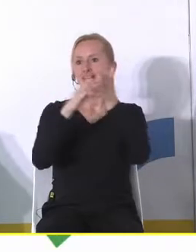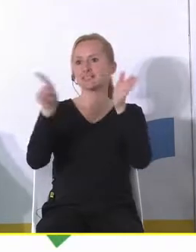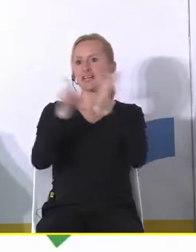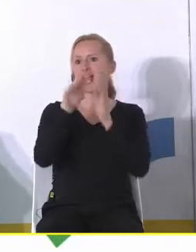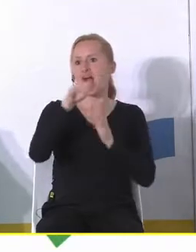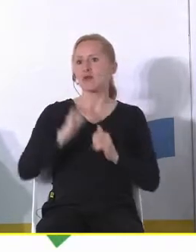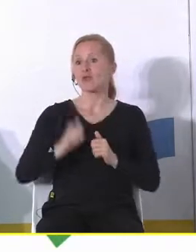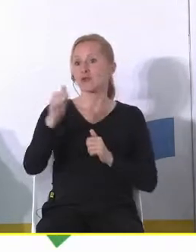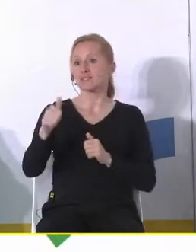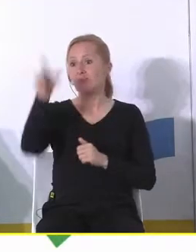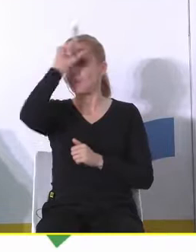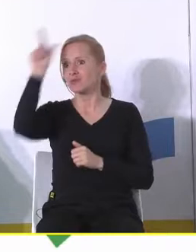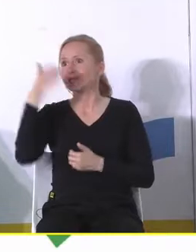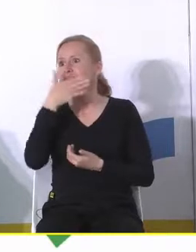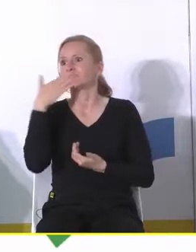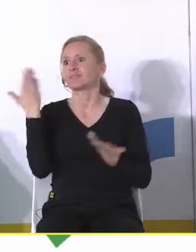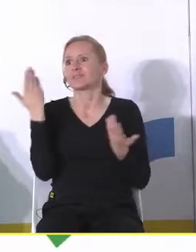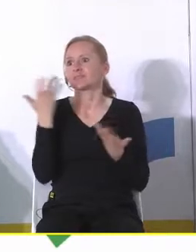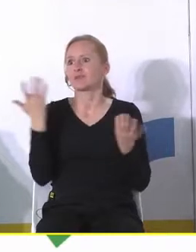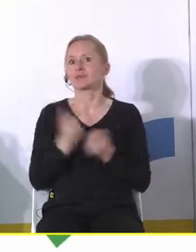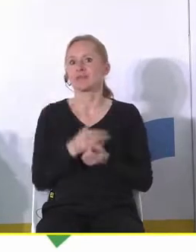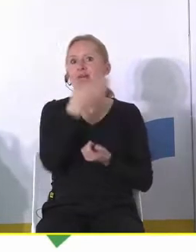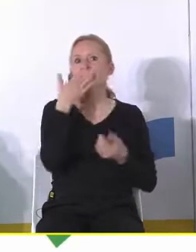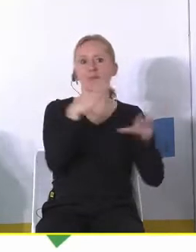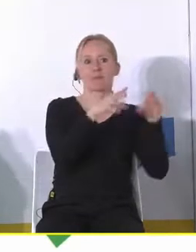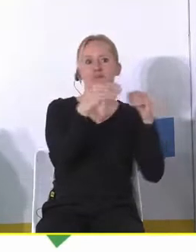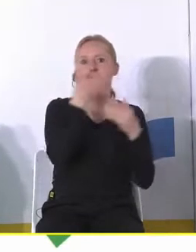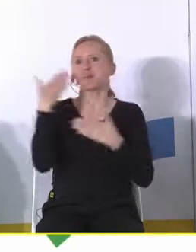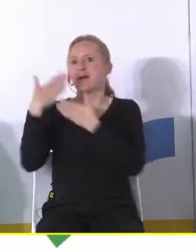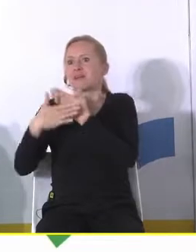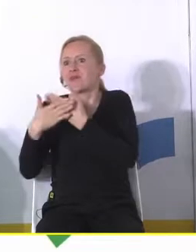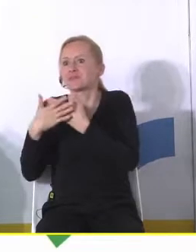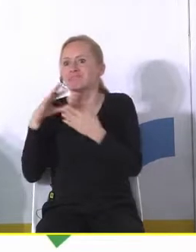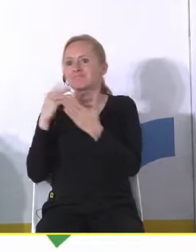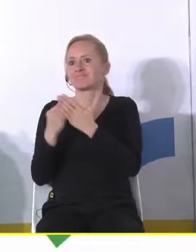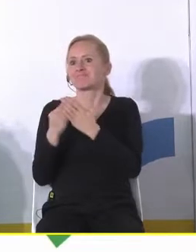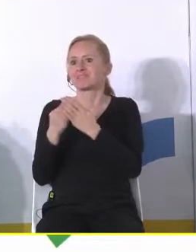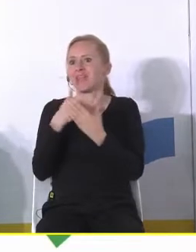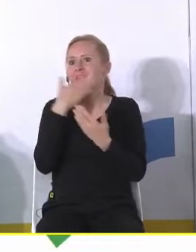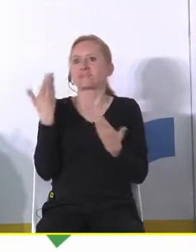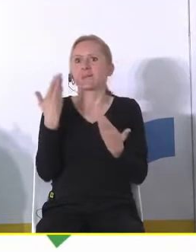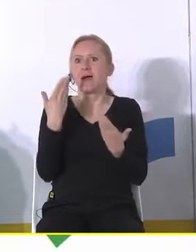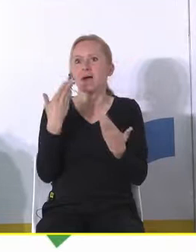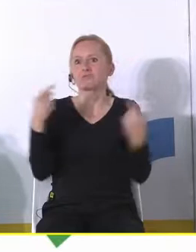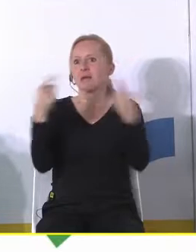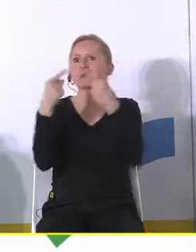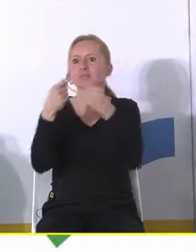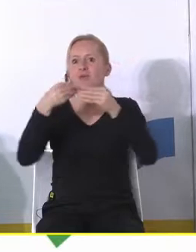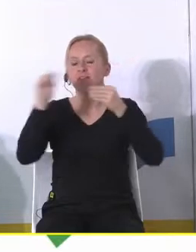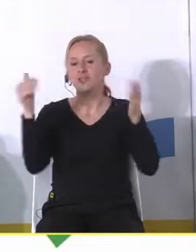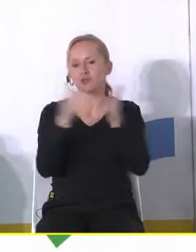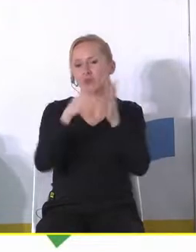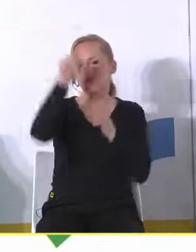nie jeżdżą bo ona jest z nikąd donikąd po prostu tak to znaczy nie odpowiada na większość